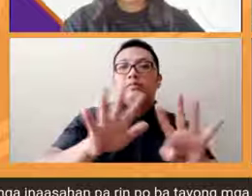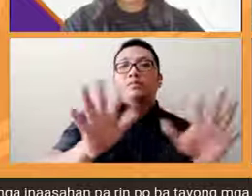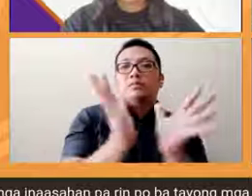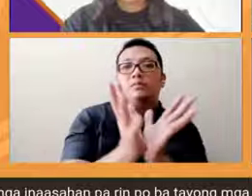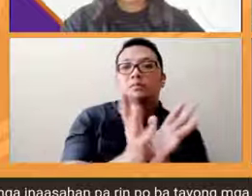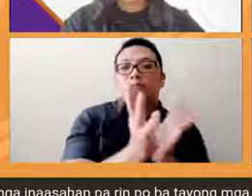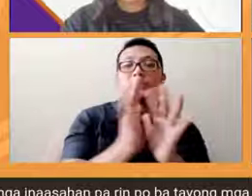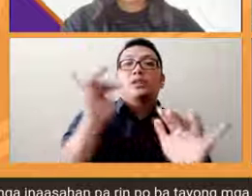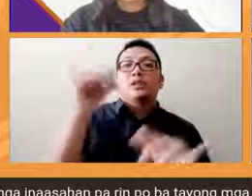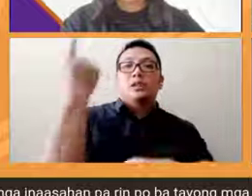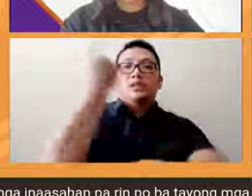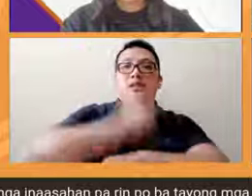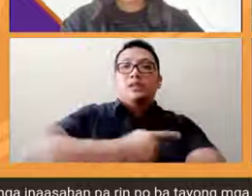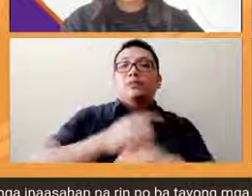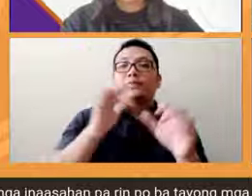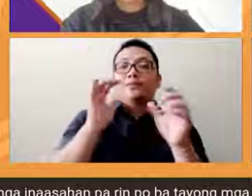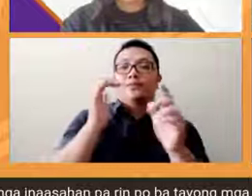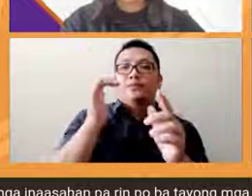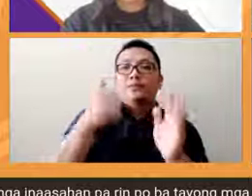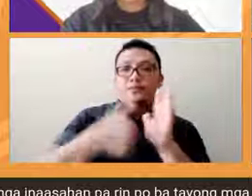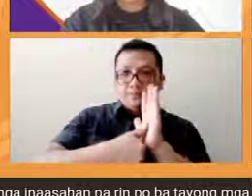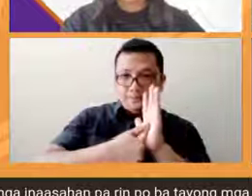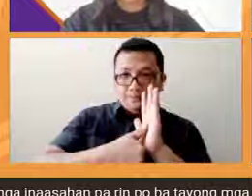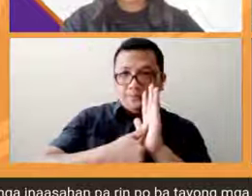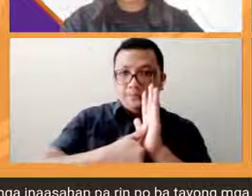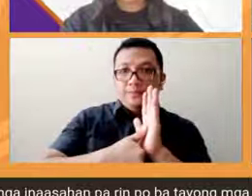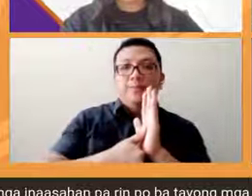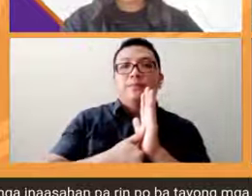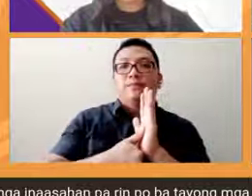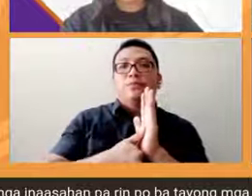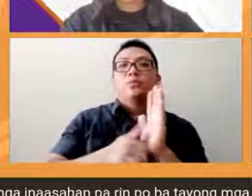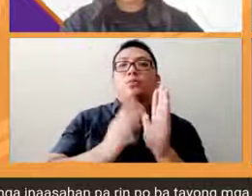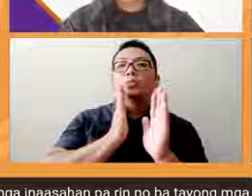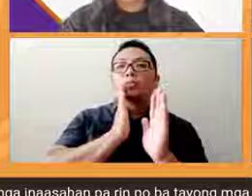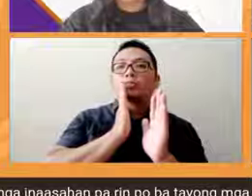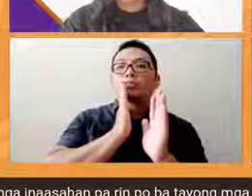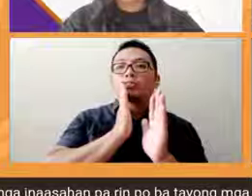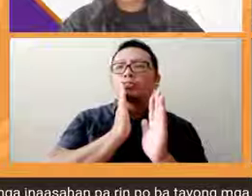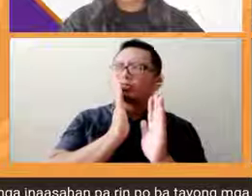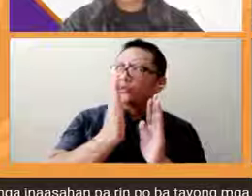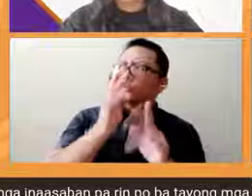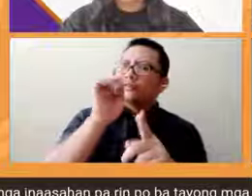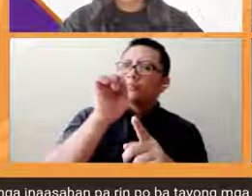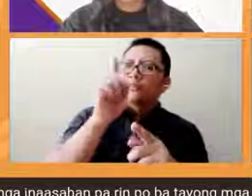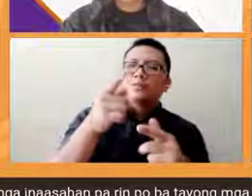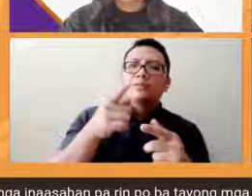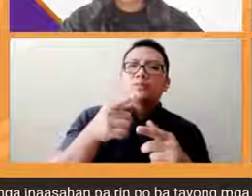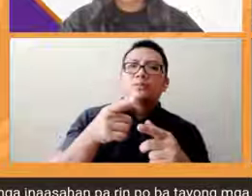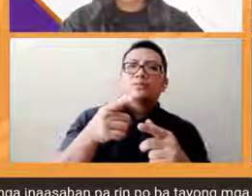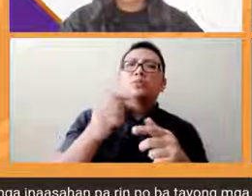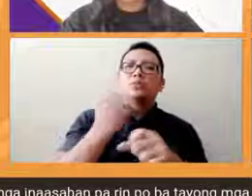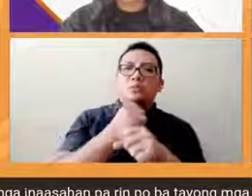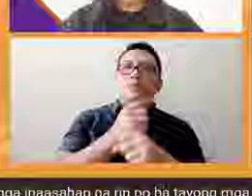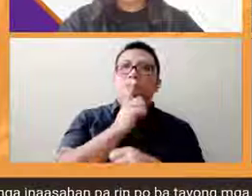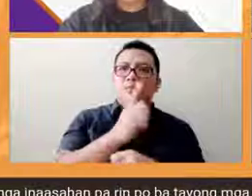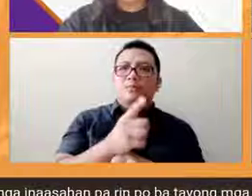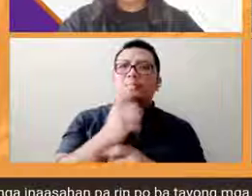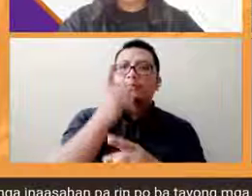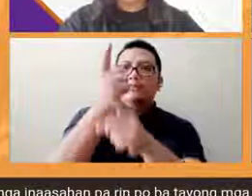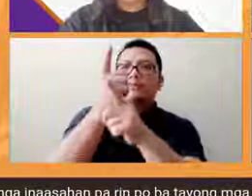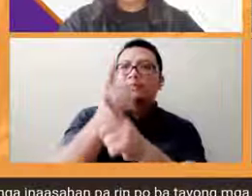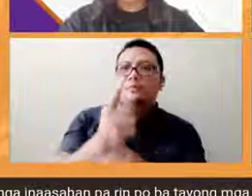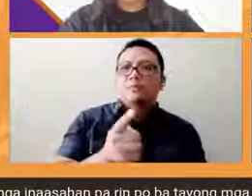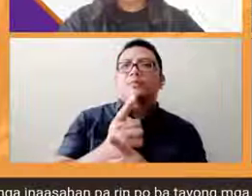eleksyon ay ito ay masigurado nga natin na tama accurate